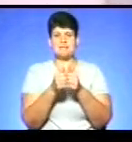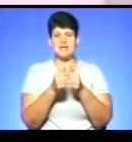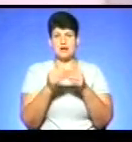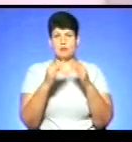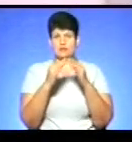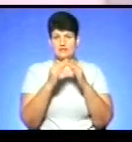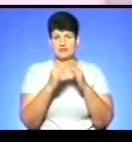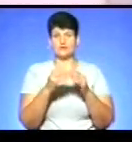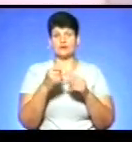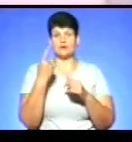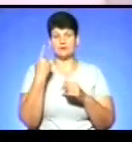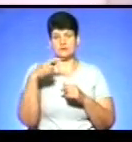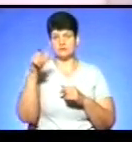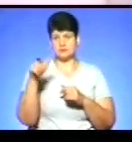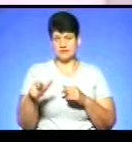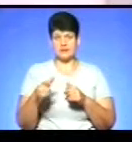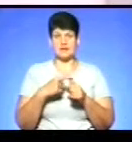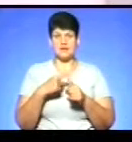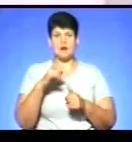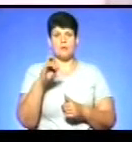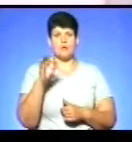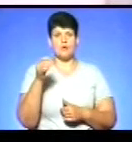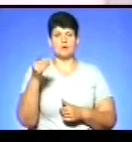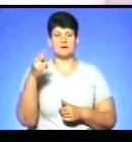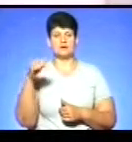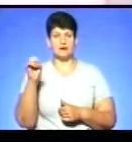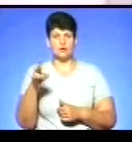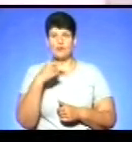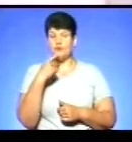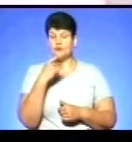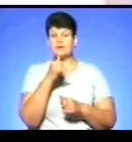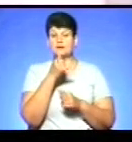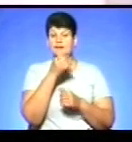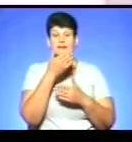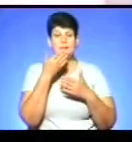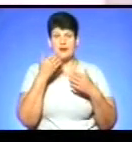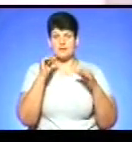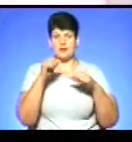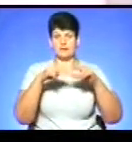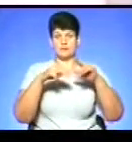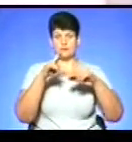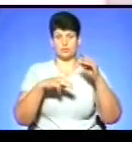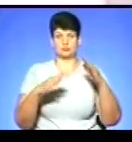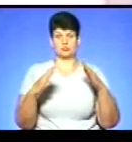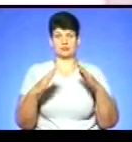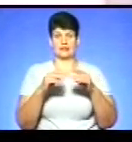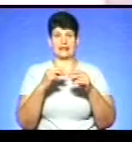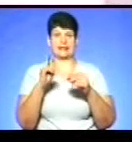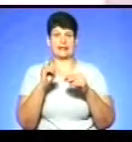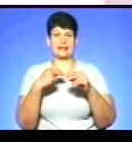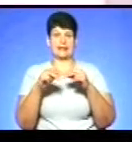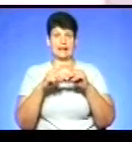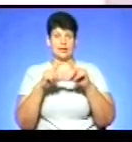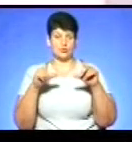мешканців на ім'я Богдан каже, що забудовник не має права на спорудження кіоску. Власник же говорить, що має усі необхідні документи.